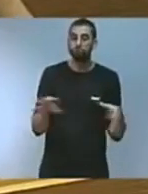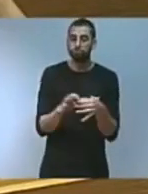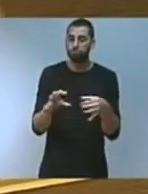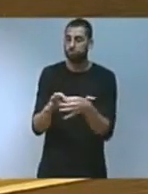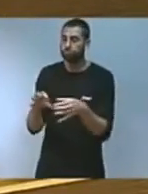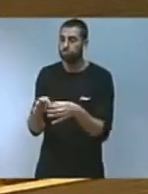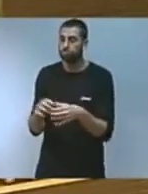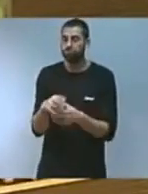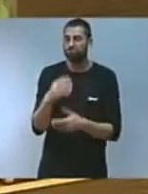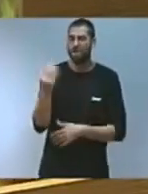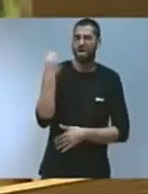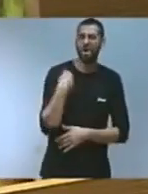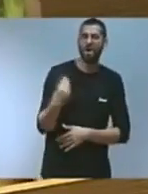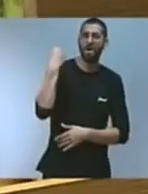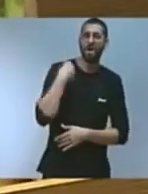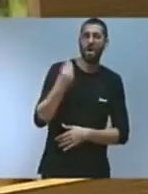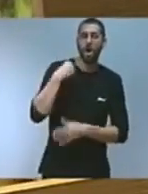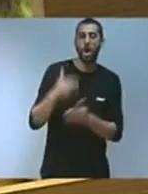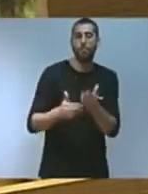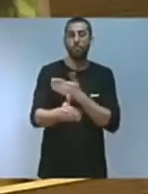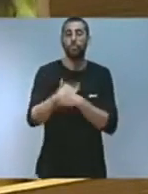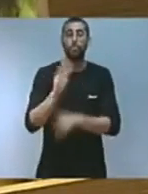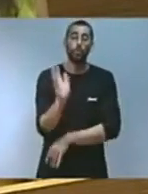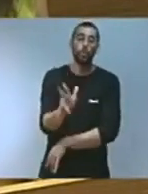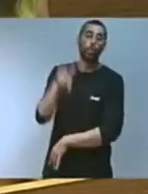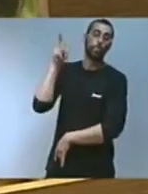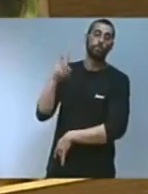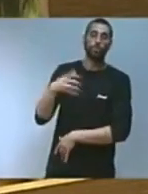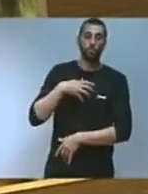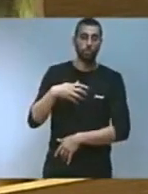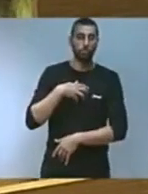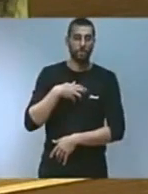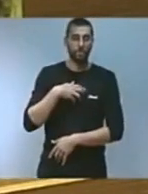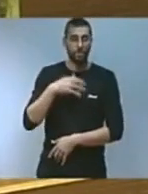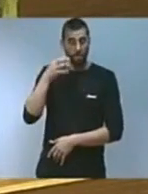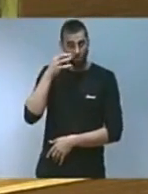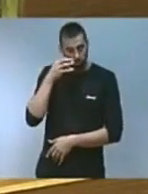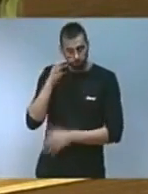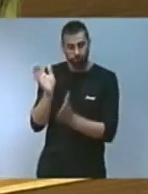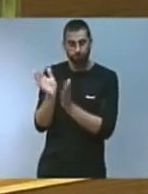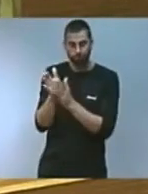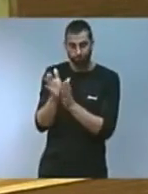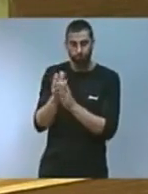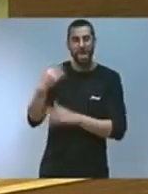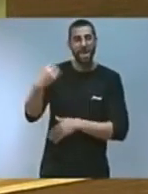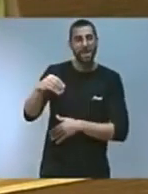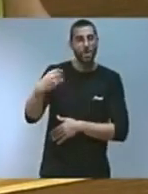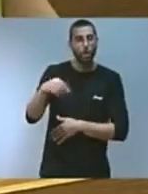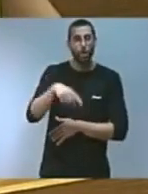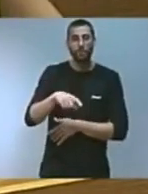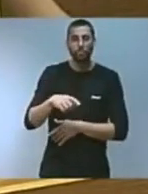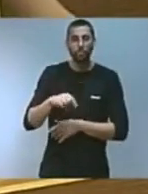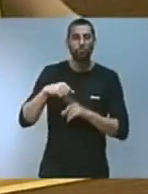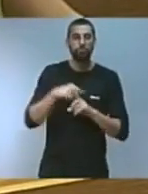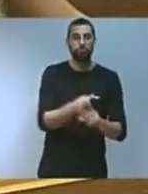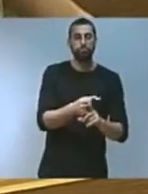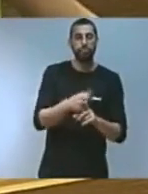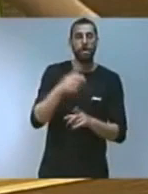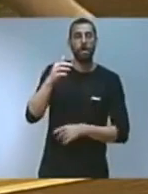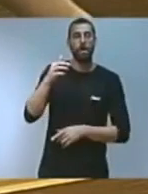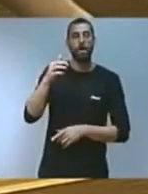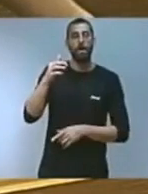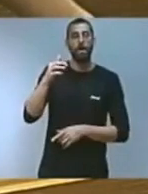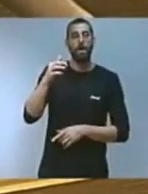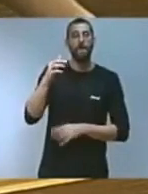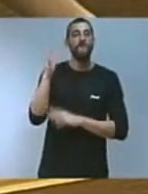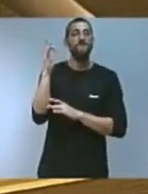continuar furtant-los el futur. És loable, de fet, la pressió que està exercint la nostra joventut des de moviments com Friday for Future, així